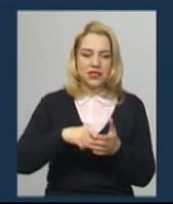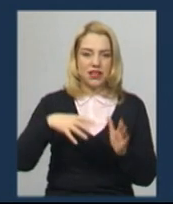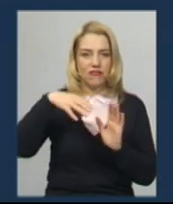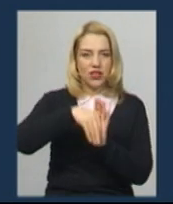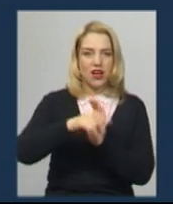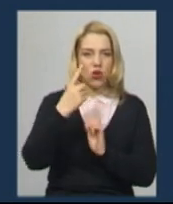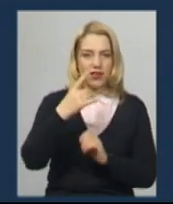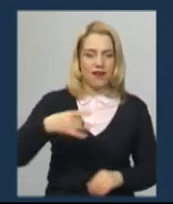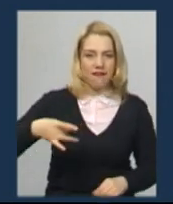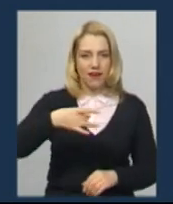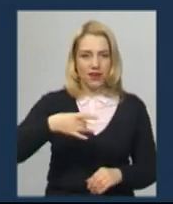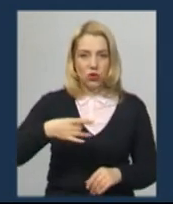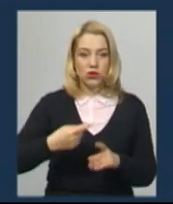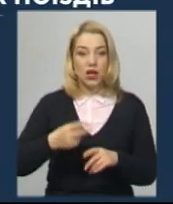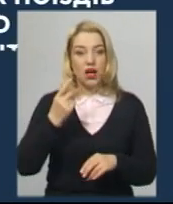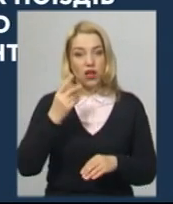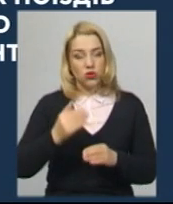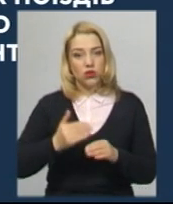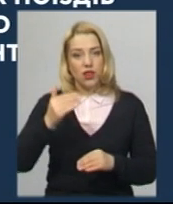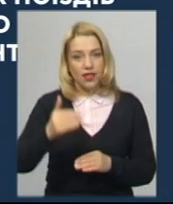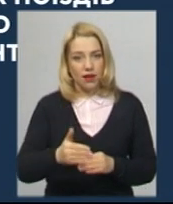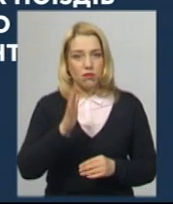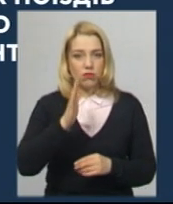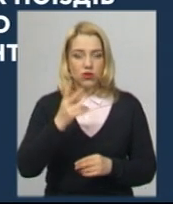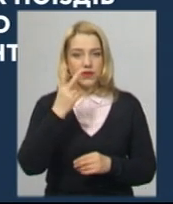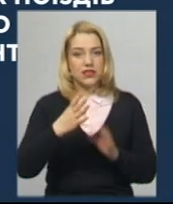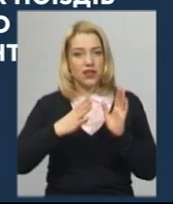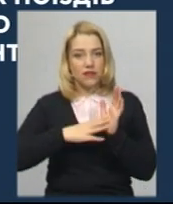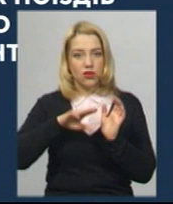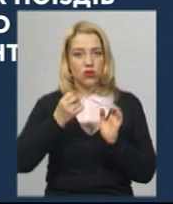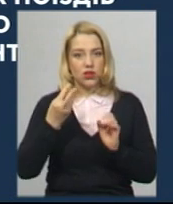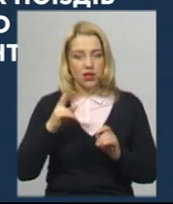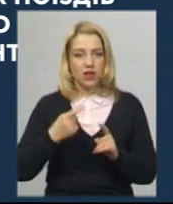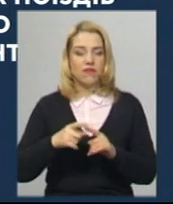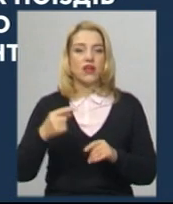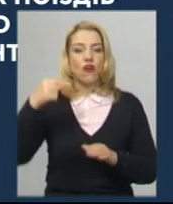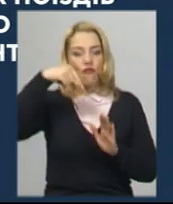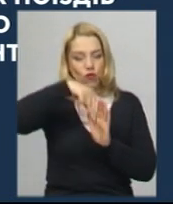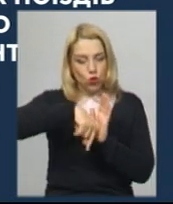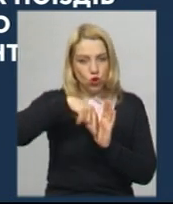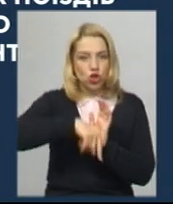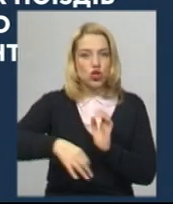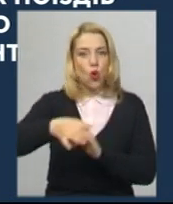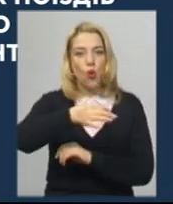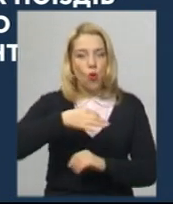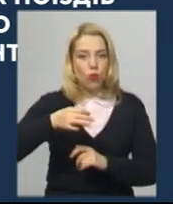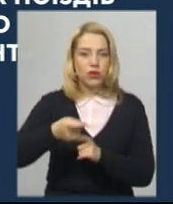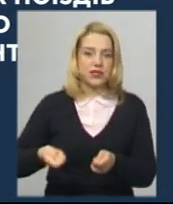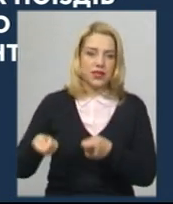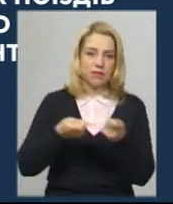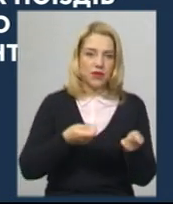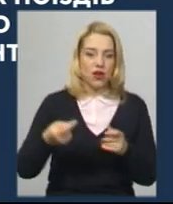Другий етап, що ймовірно розпочнеться з 29 травня, передбачає запуск внутрішньообласних перевезень, внутрішнього